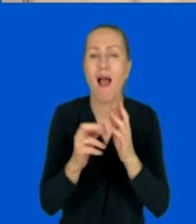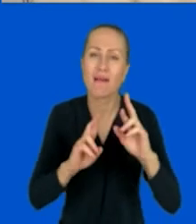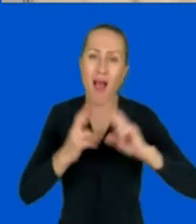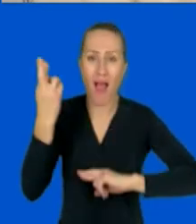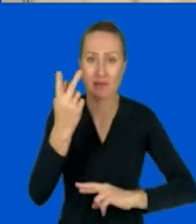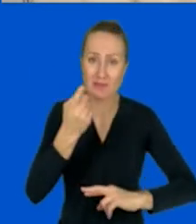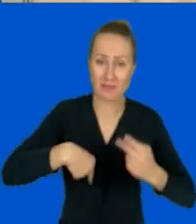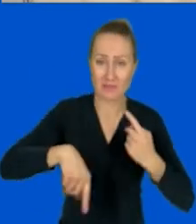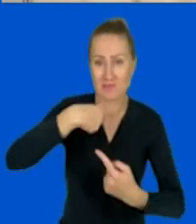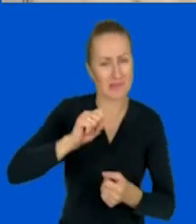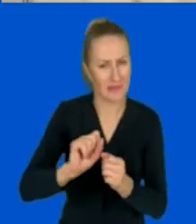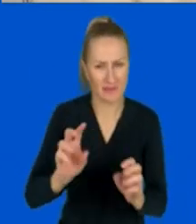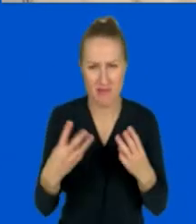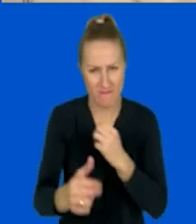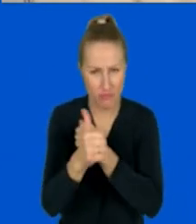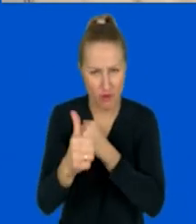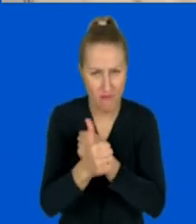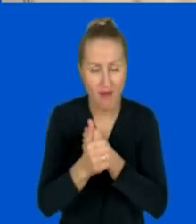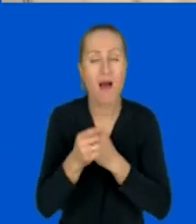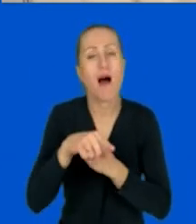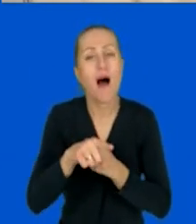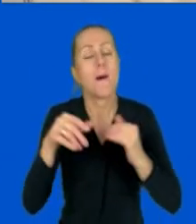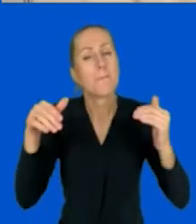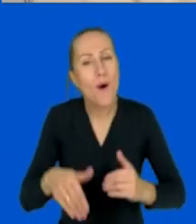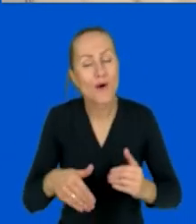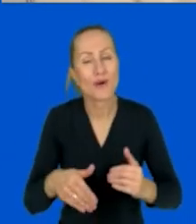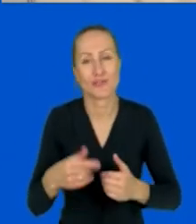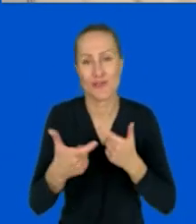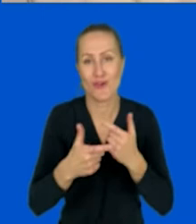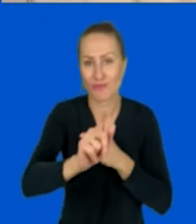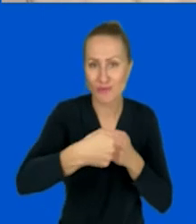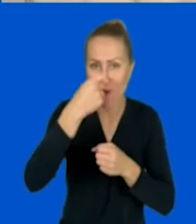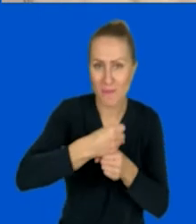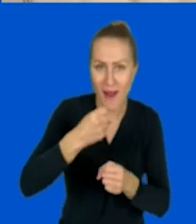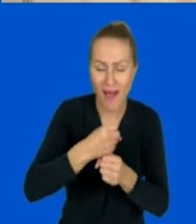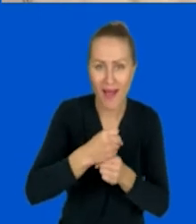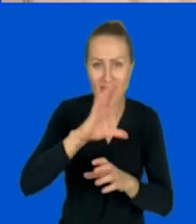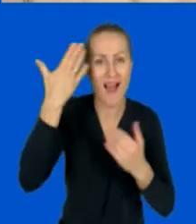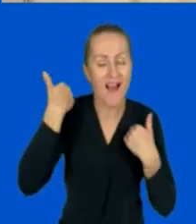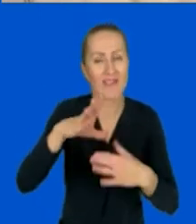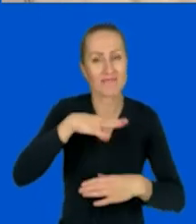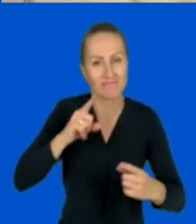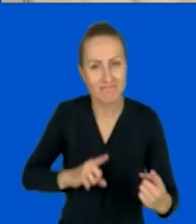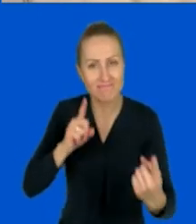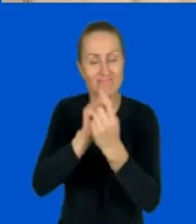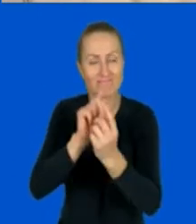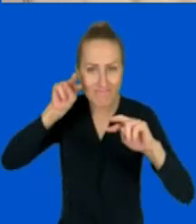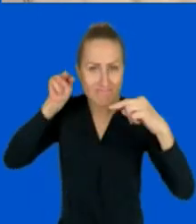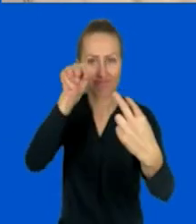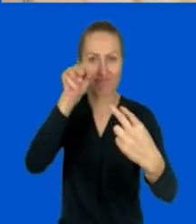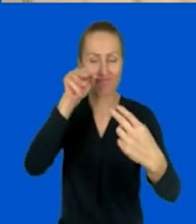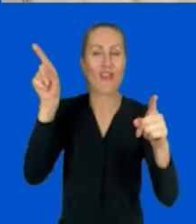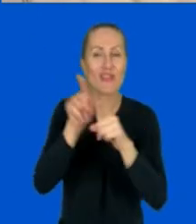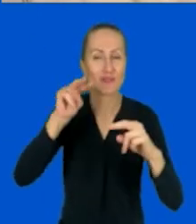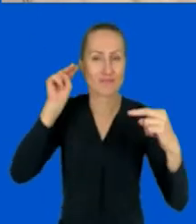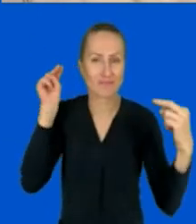czynnikiem, który kiedy można było współpracować face to face, czyli być w biurze czy w organizacji,